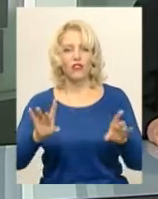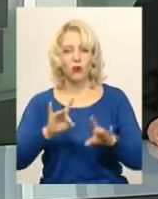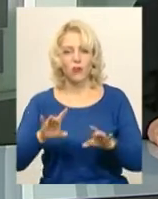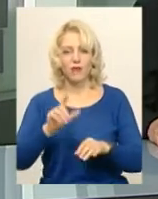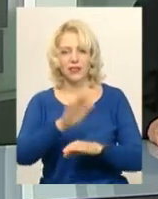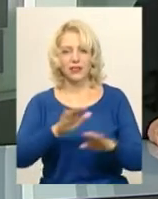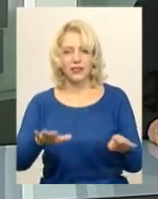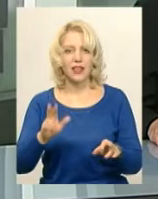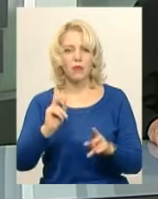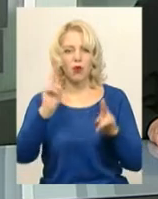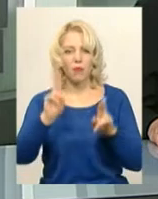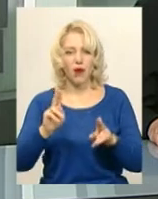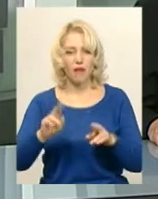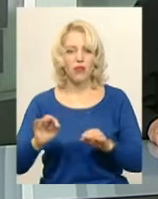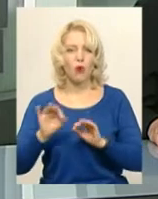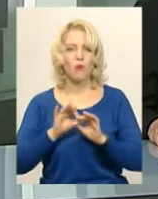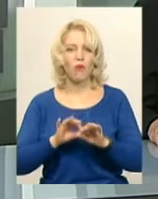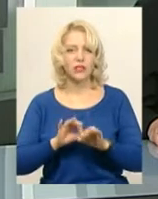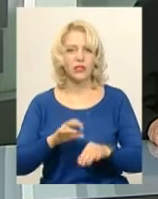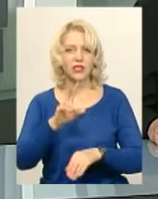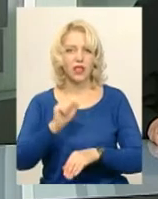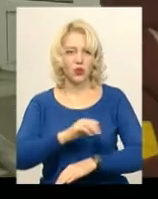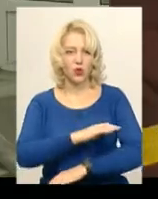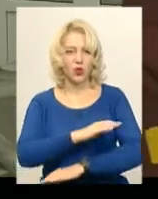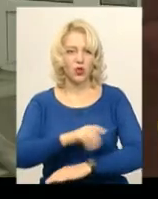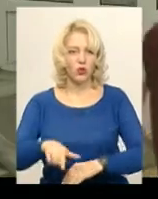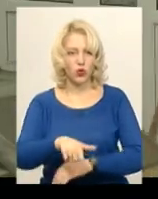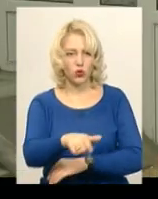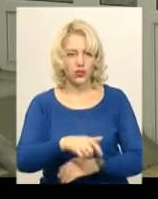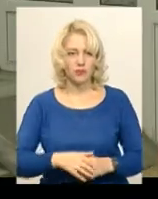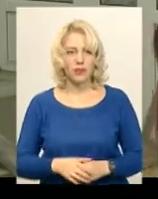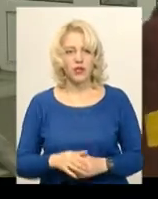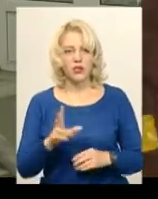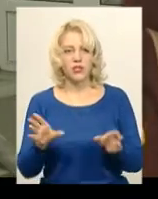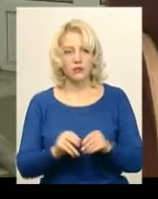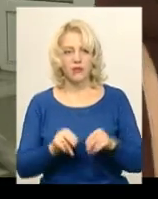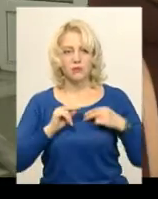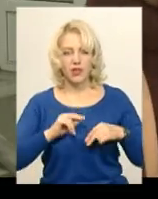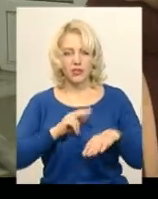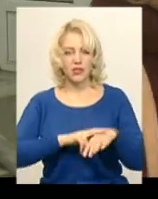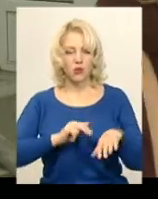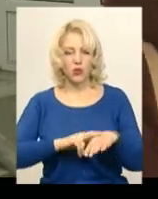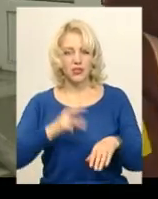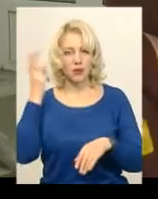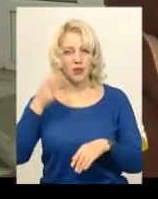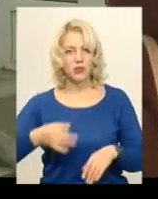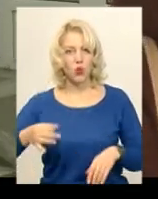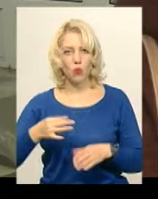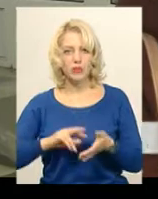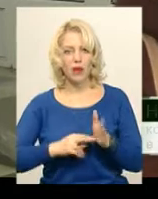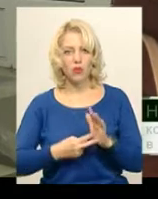поведінки на дорозі у темну пору доби. «У співпраці із патрульною поліцією Хмельницької області